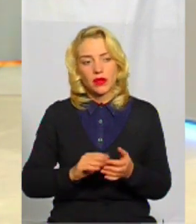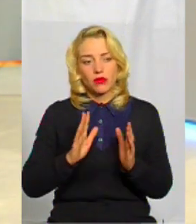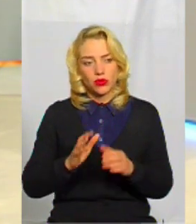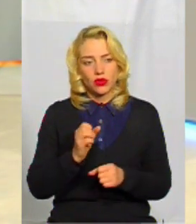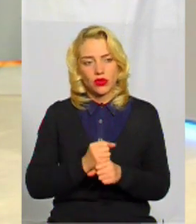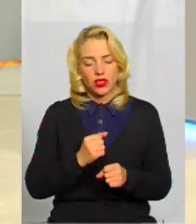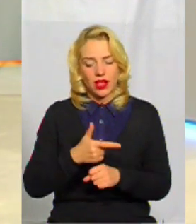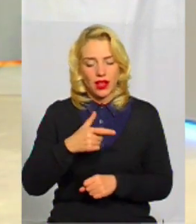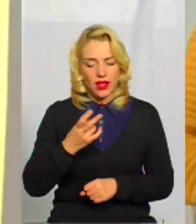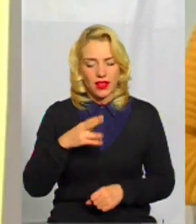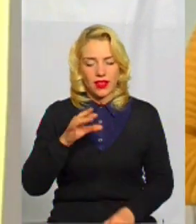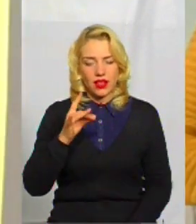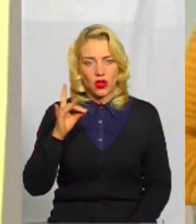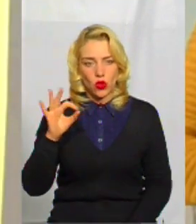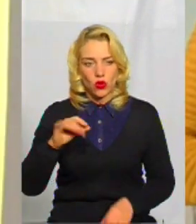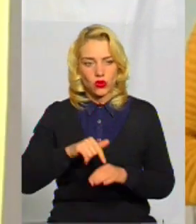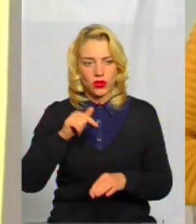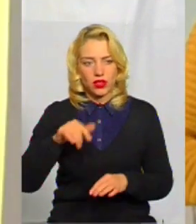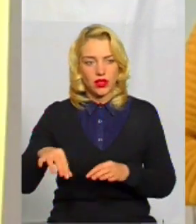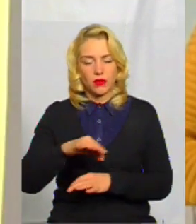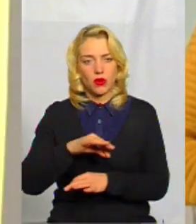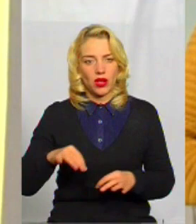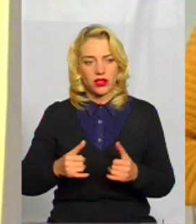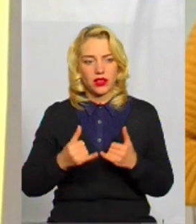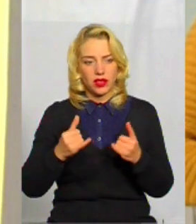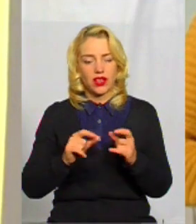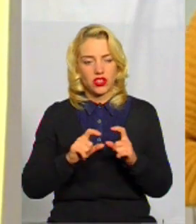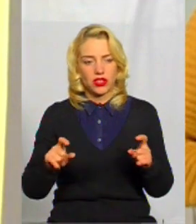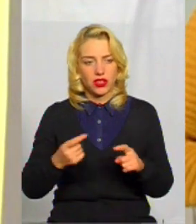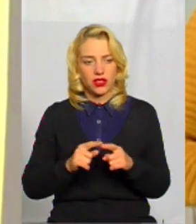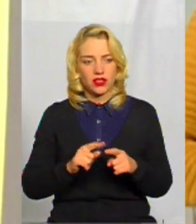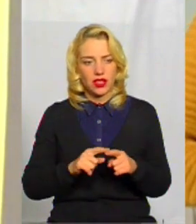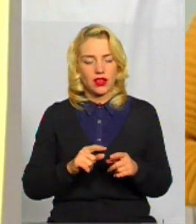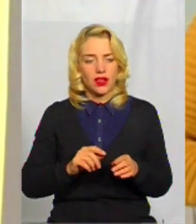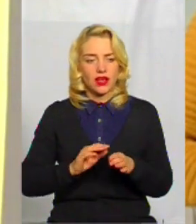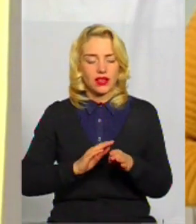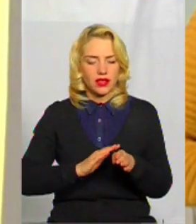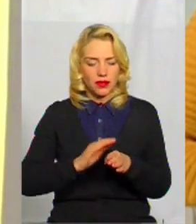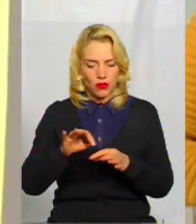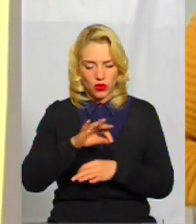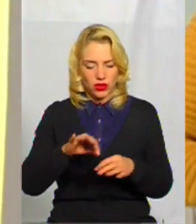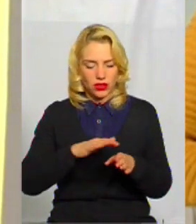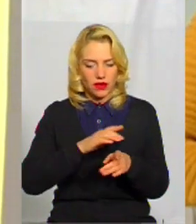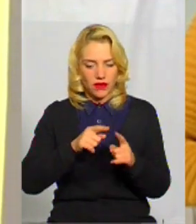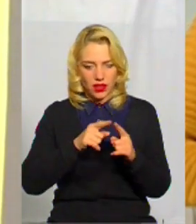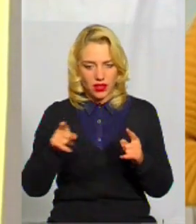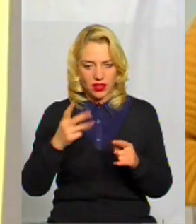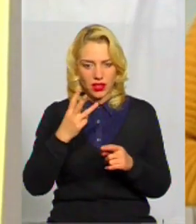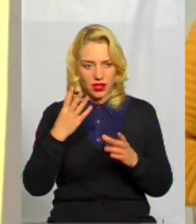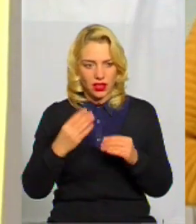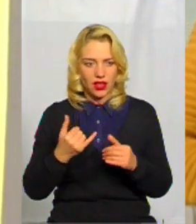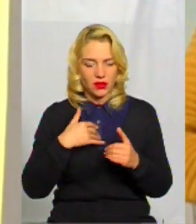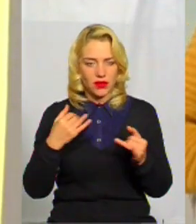розроблений гендерно чутливий проєкт для шкіл. Цей хакатон триває три дні, вчора, сьогодні і завтра. Ось